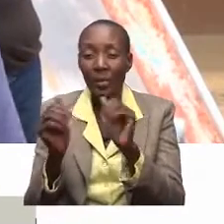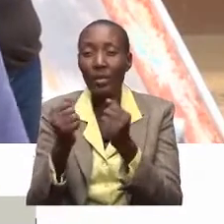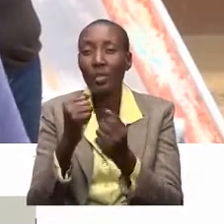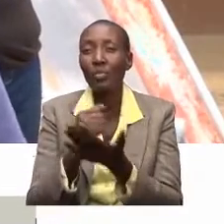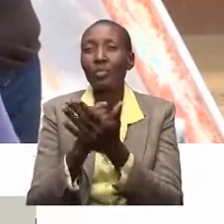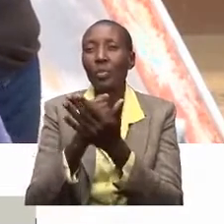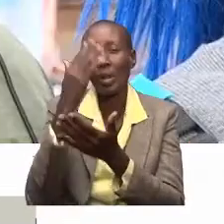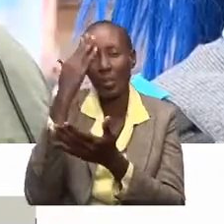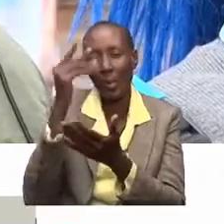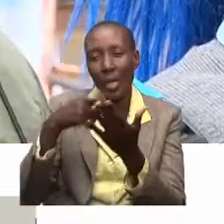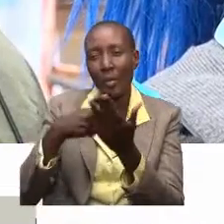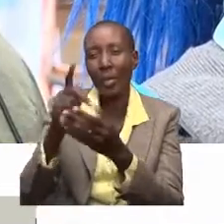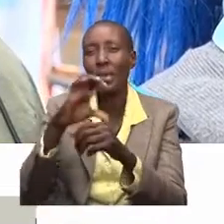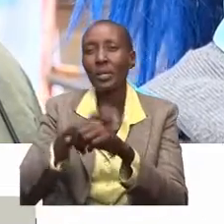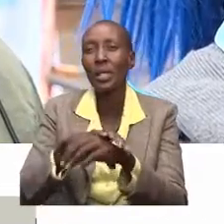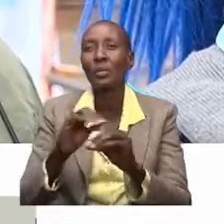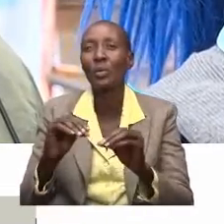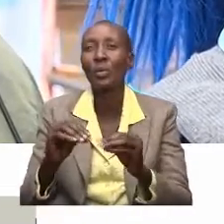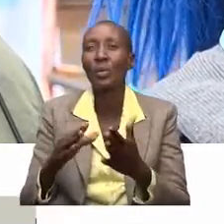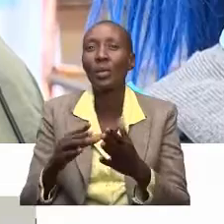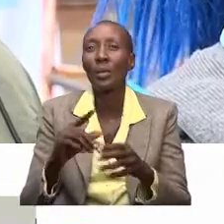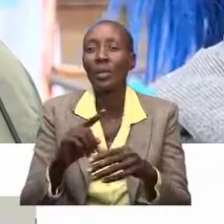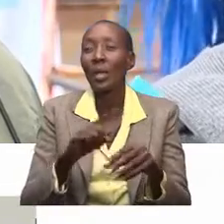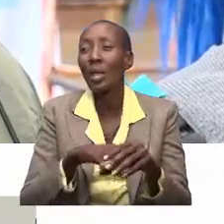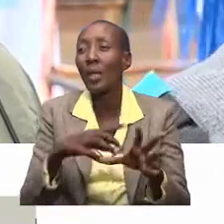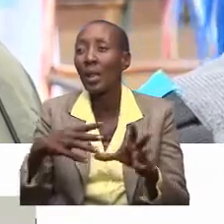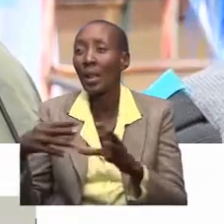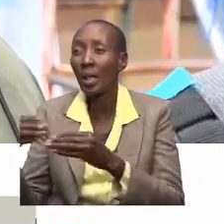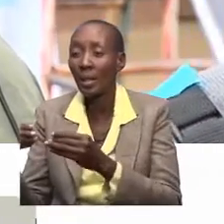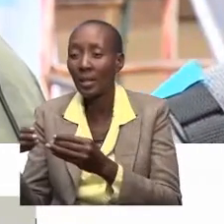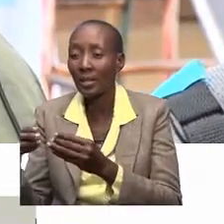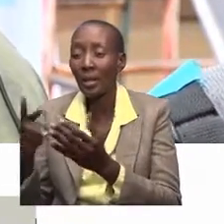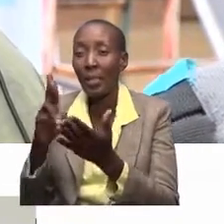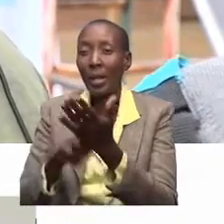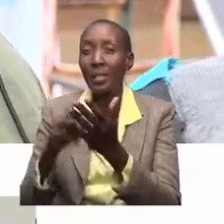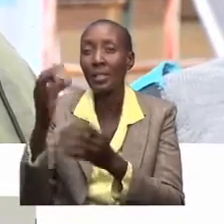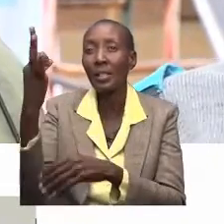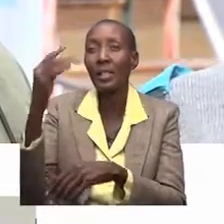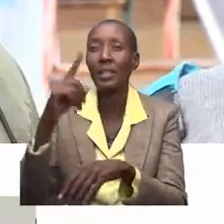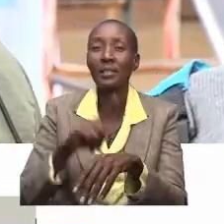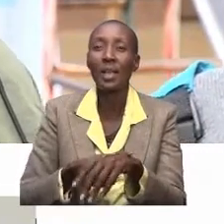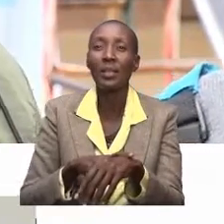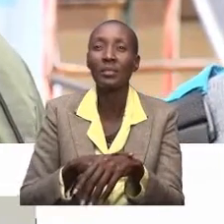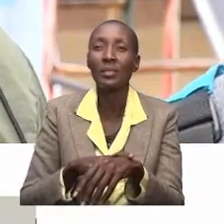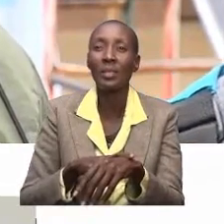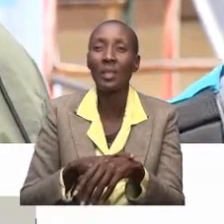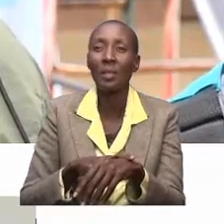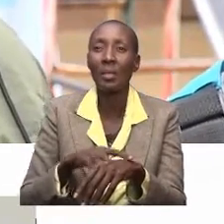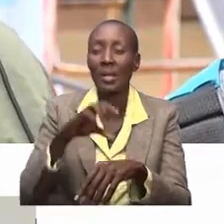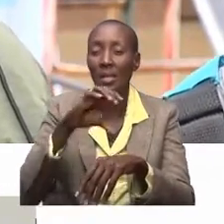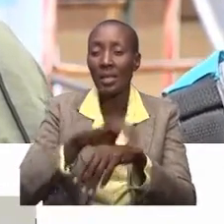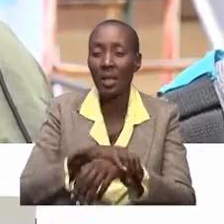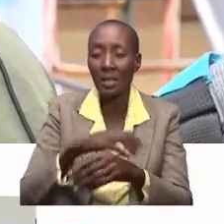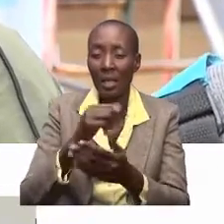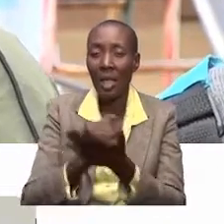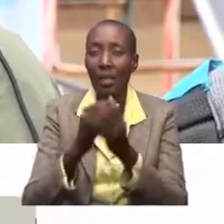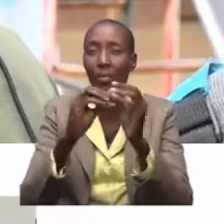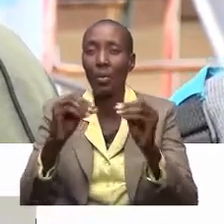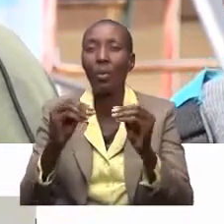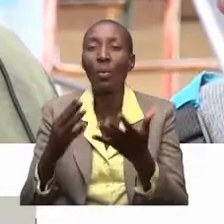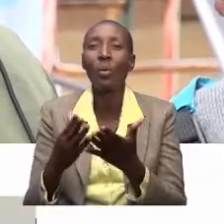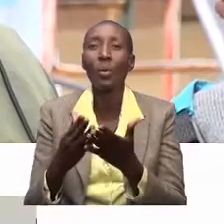first because of payment. Nikienda kwa kijiji ni muadikisha kama maratatu, nikienda sipaiti usaidizi, nikienda sipaiti